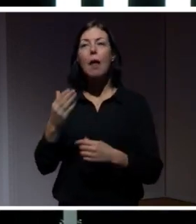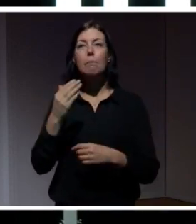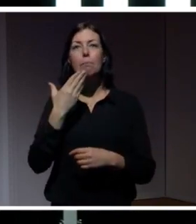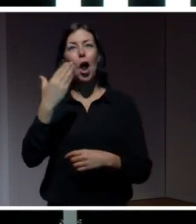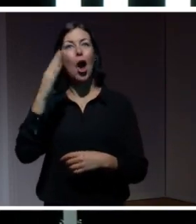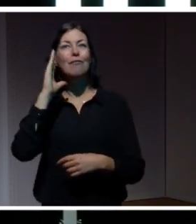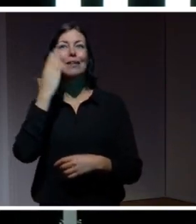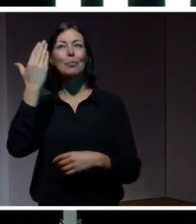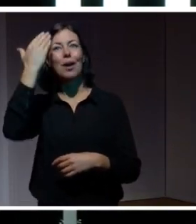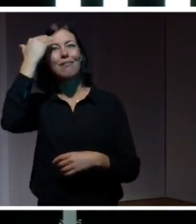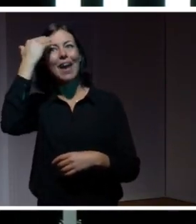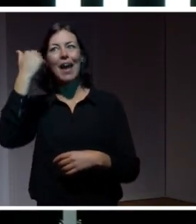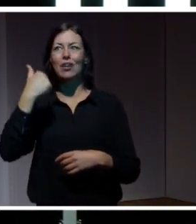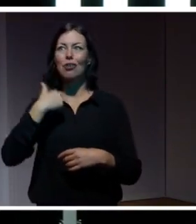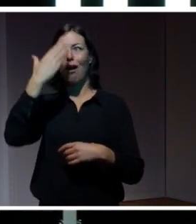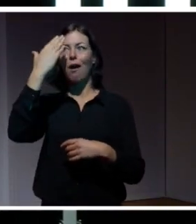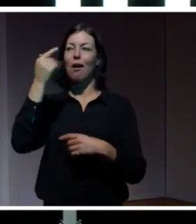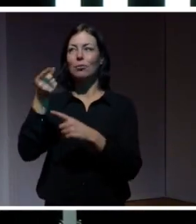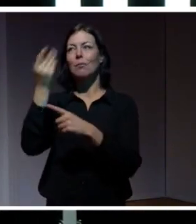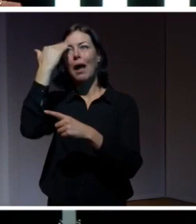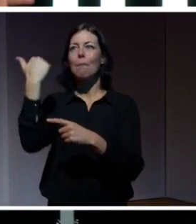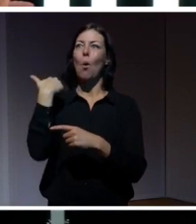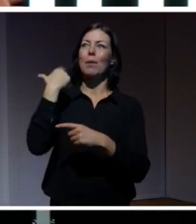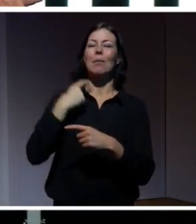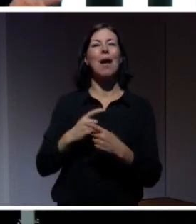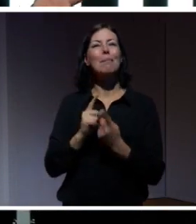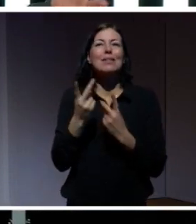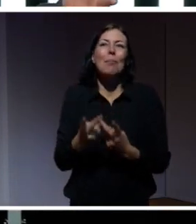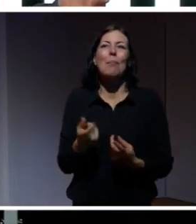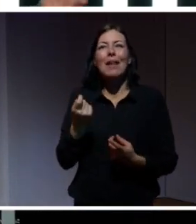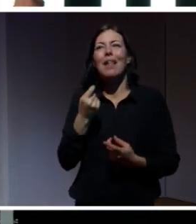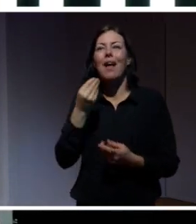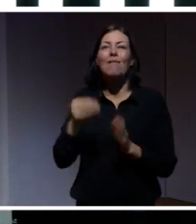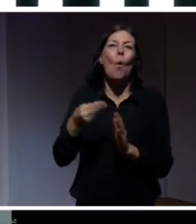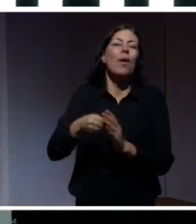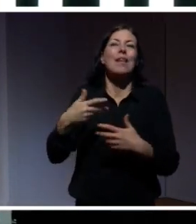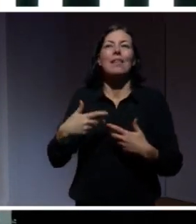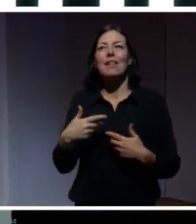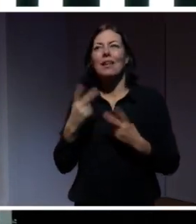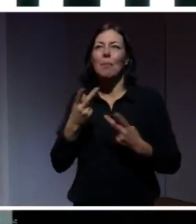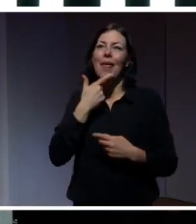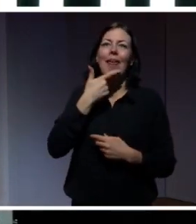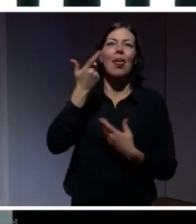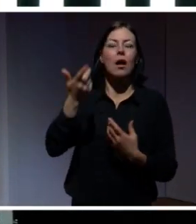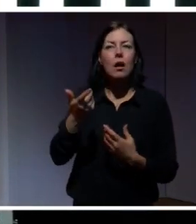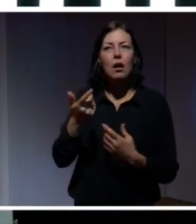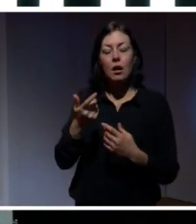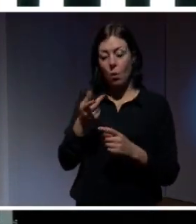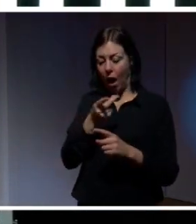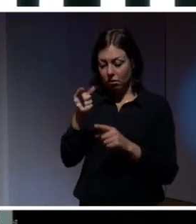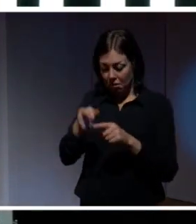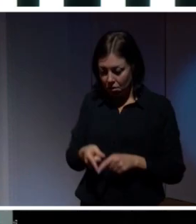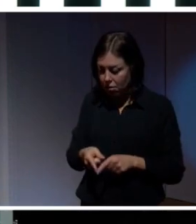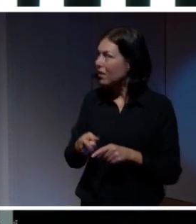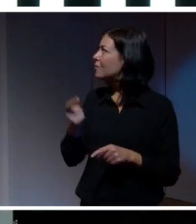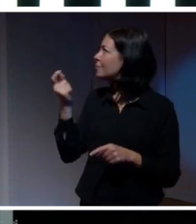vet, vad kan vi bli påminna? Lite så här raljant som att det är ett tramsigt påstående. Och så finns det åter andra som till exempel Joakim